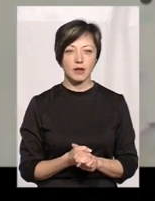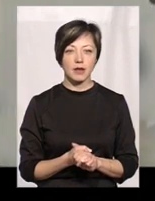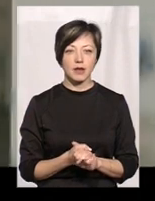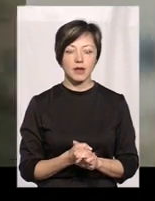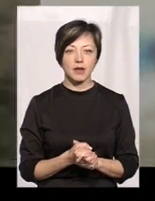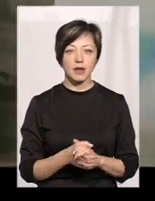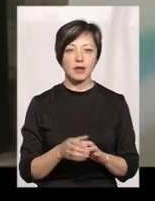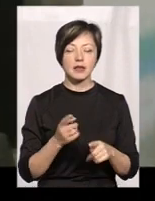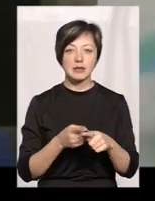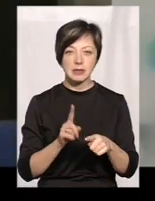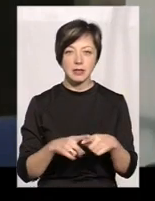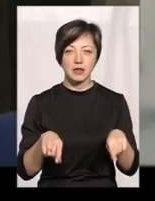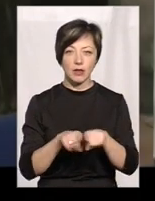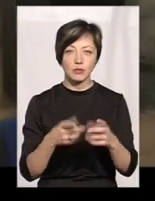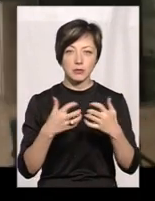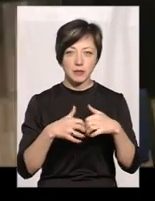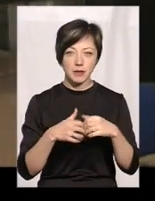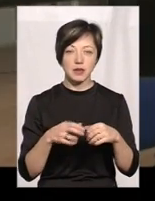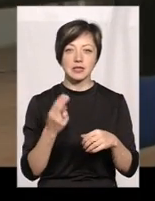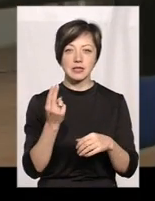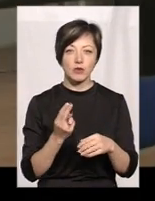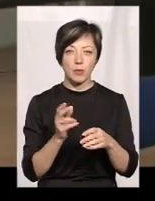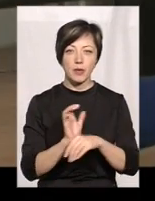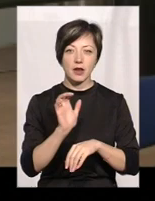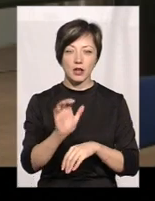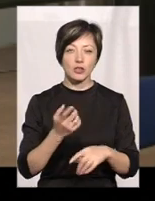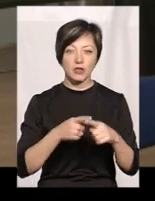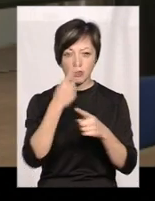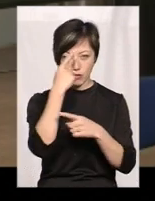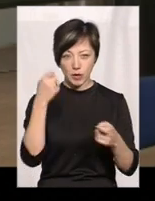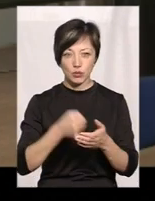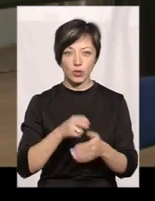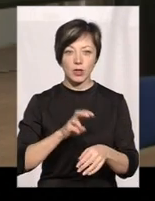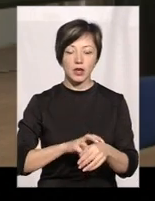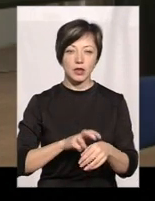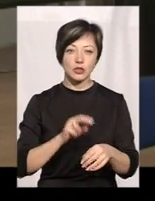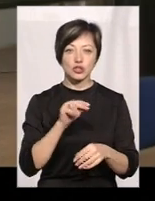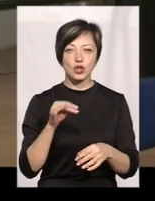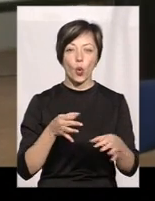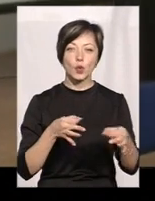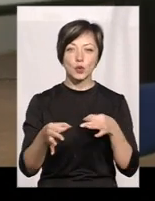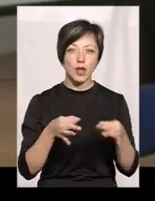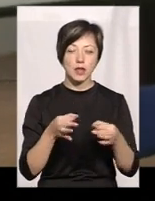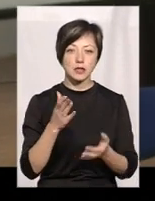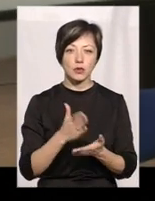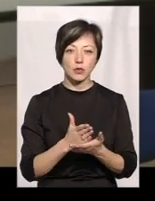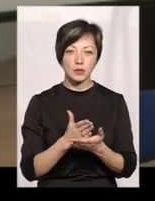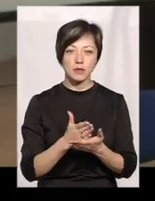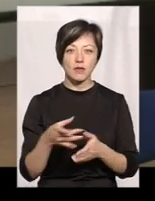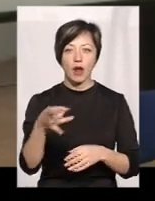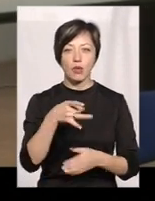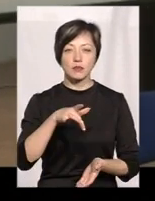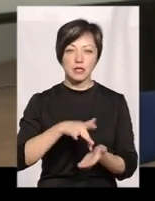цифровий для передачі дистанційно цієї інформації до лікаря чи до консультанта, який знаходиться десь у